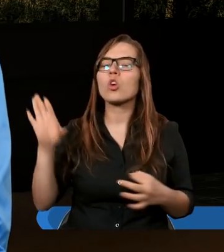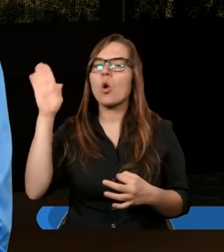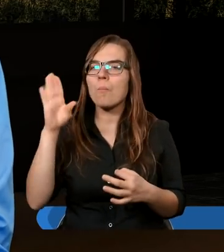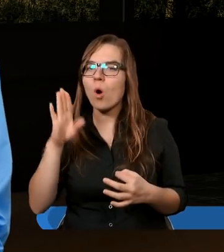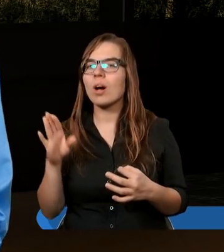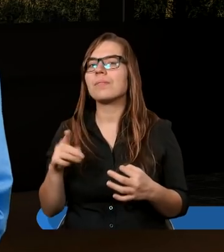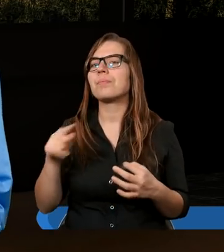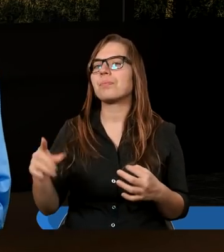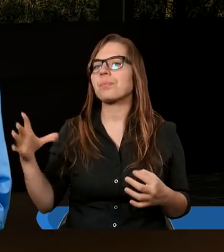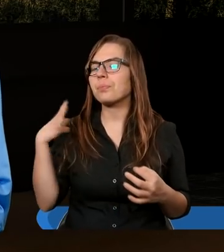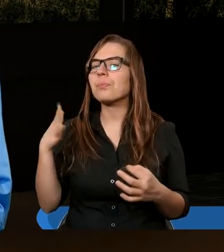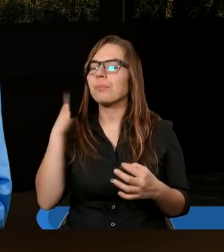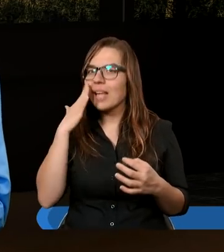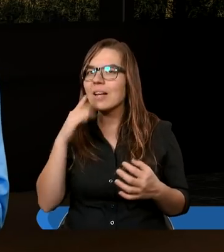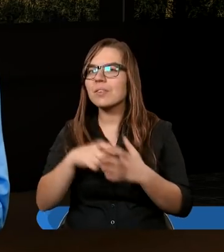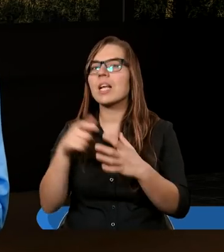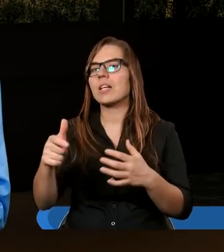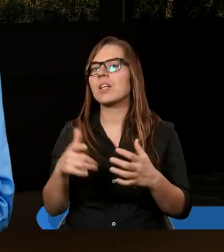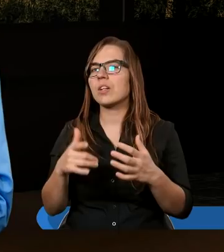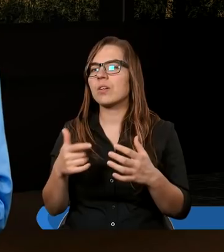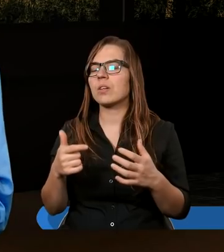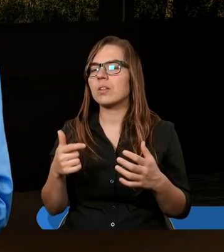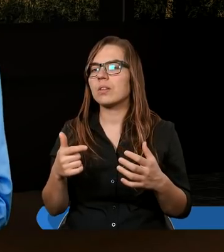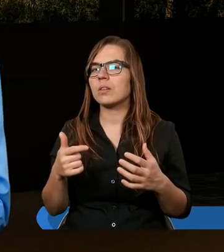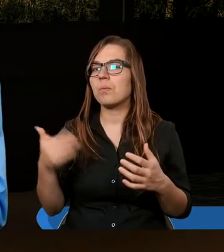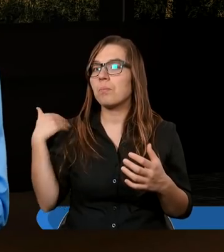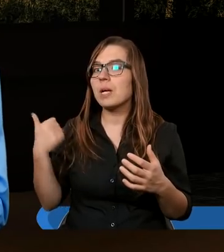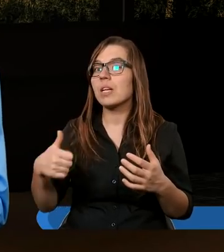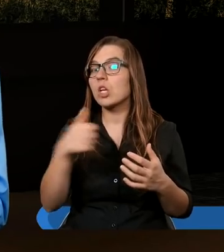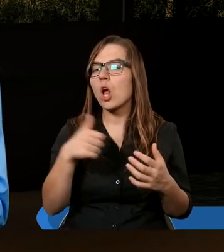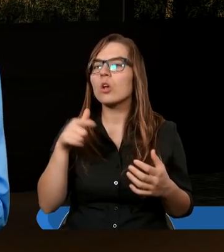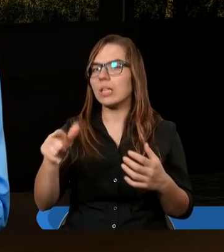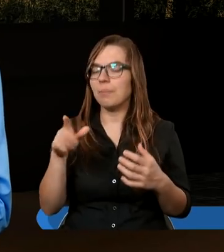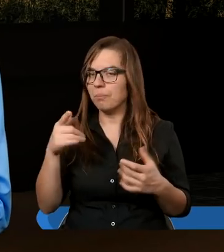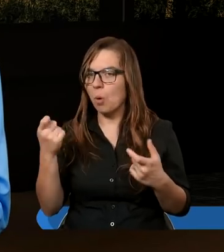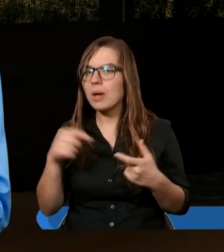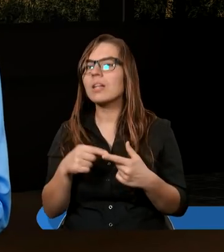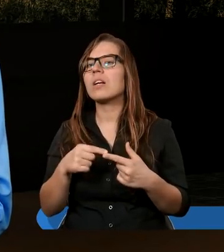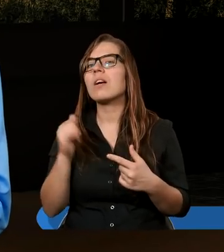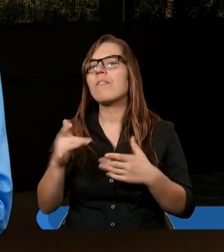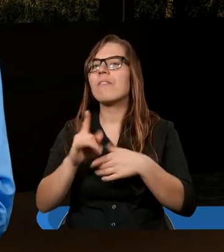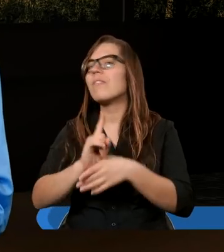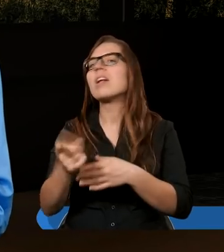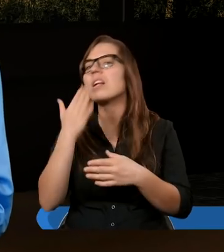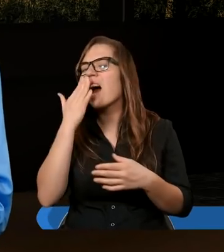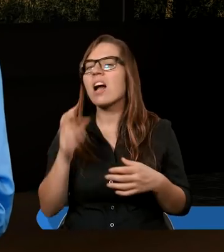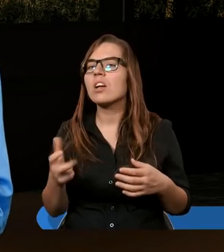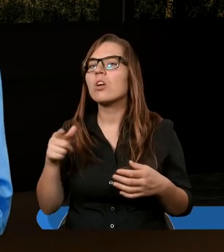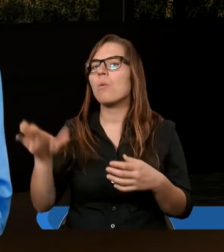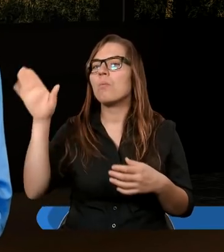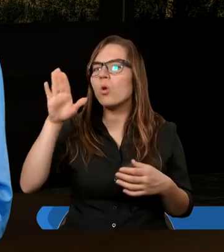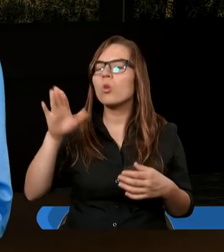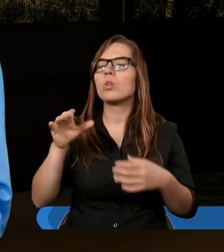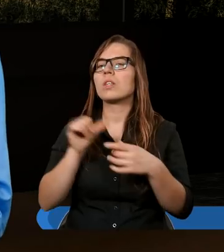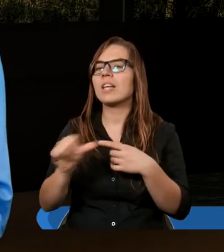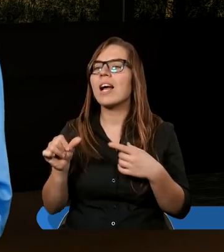stali się jednością, że już w pewnym sensie byli jednością w tamtym momencie, wynikało z tego, że faktycznie Bóg